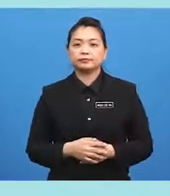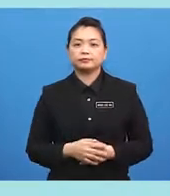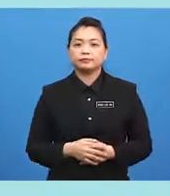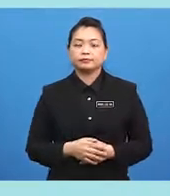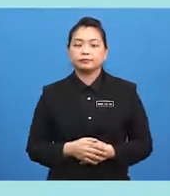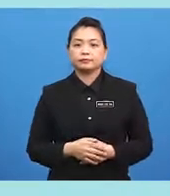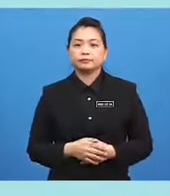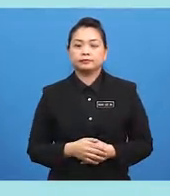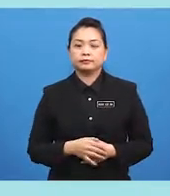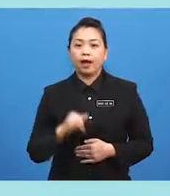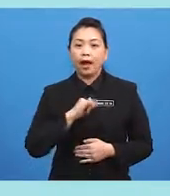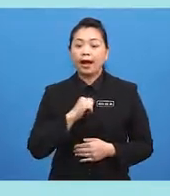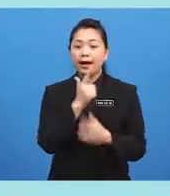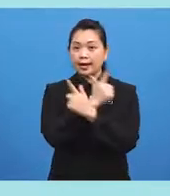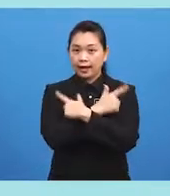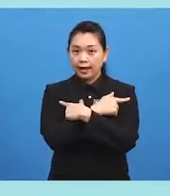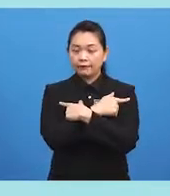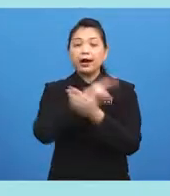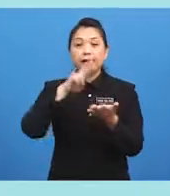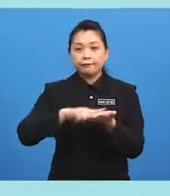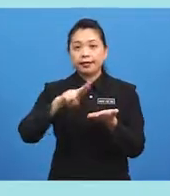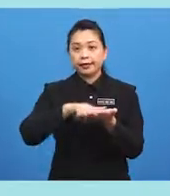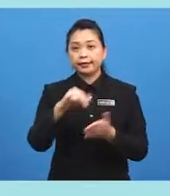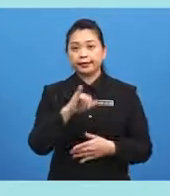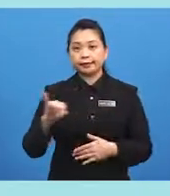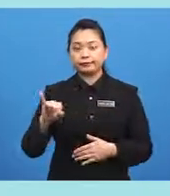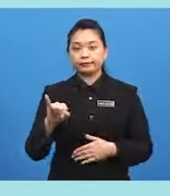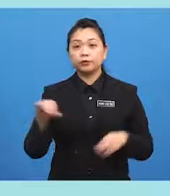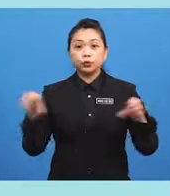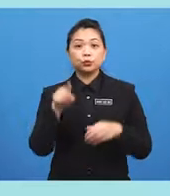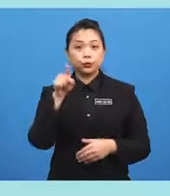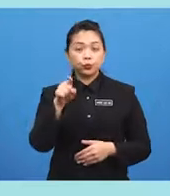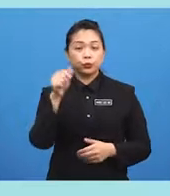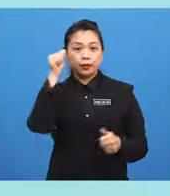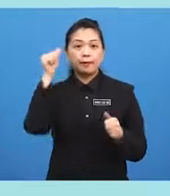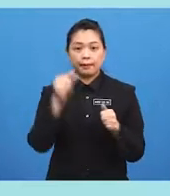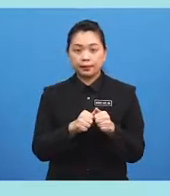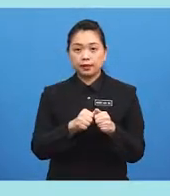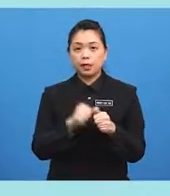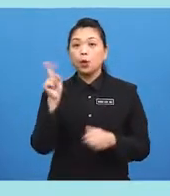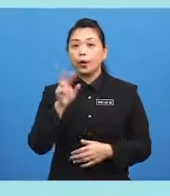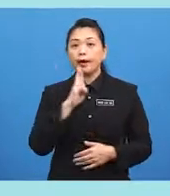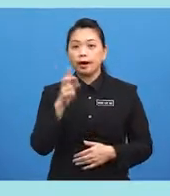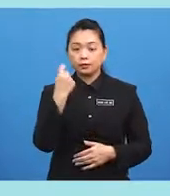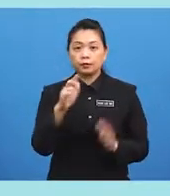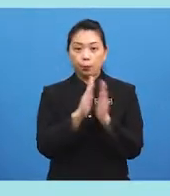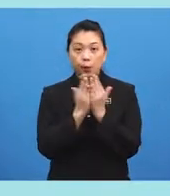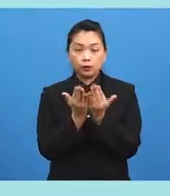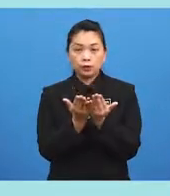I love... ...reading. Do you remember? Where are the books?